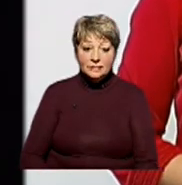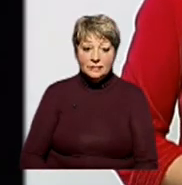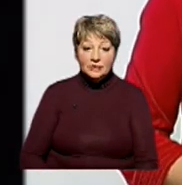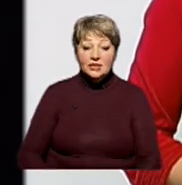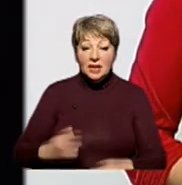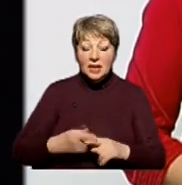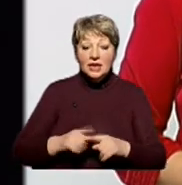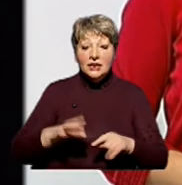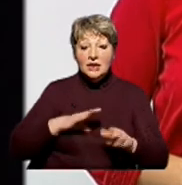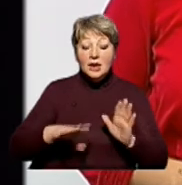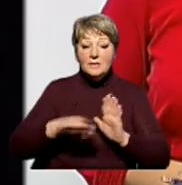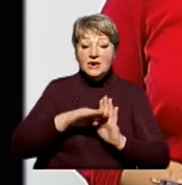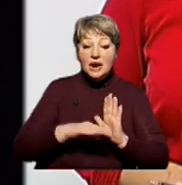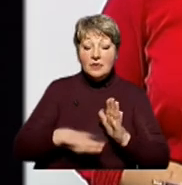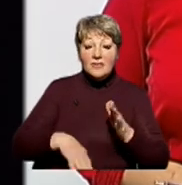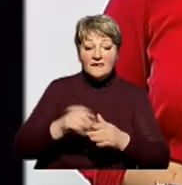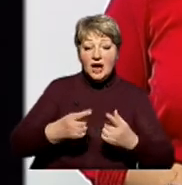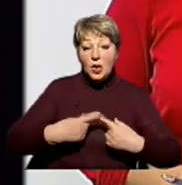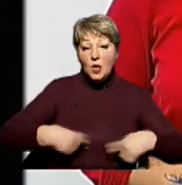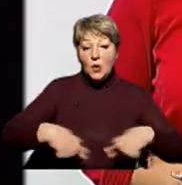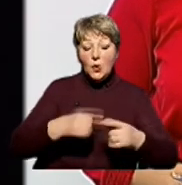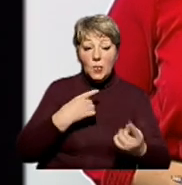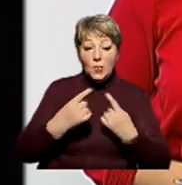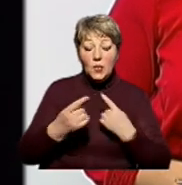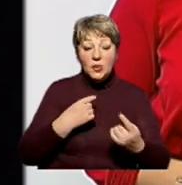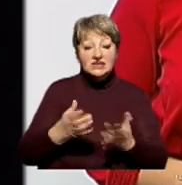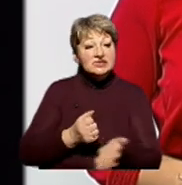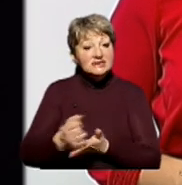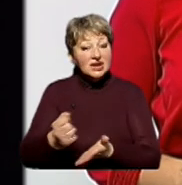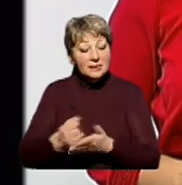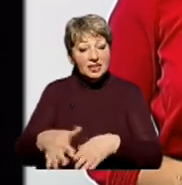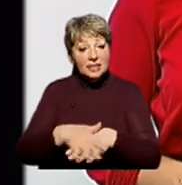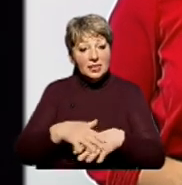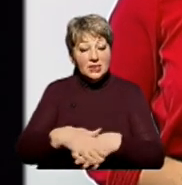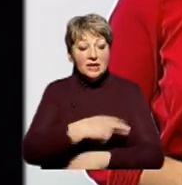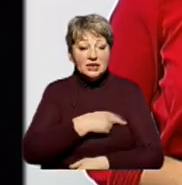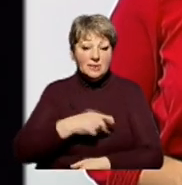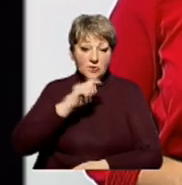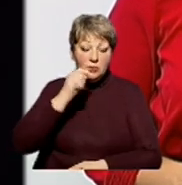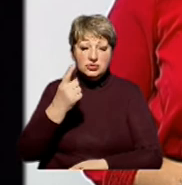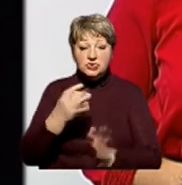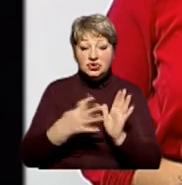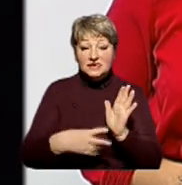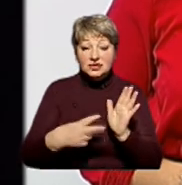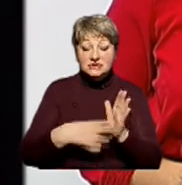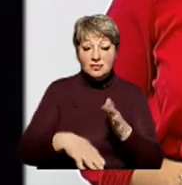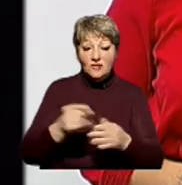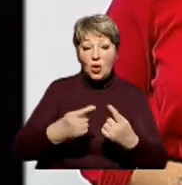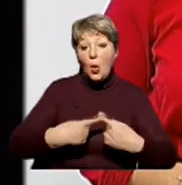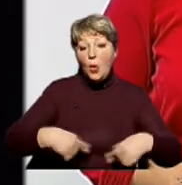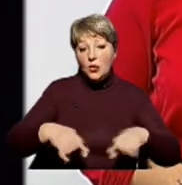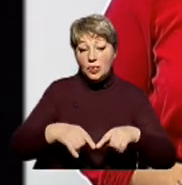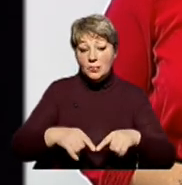Отож, це була програма «Виборчий округ співбесі». Дамо ми спілкувалися з кандидатами у народні депутати України у 197-му виборчому